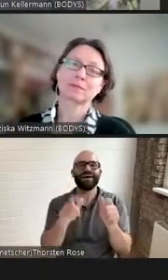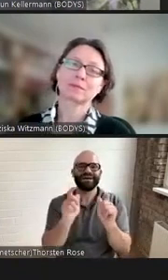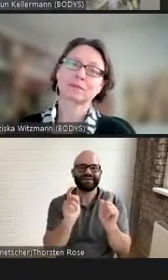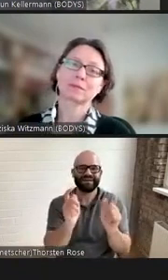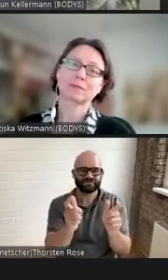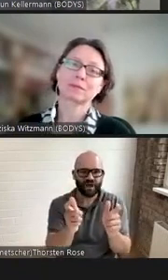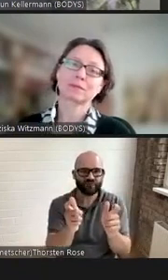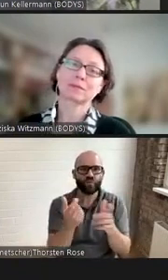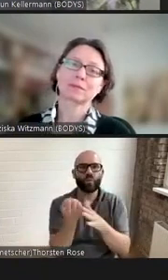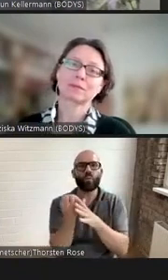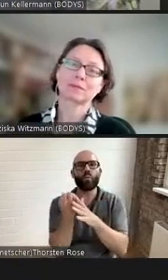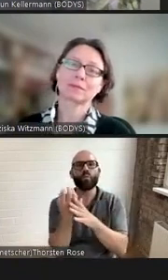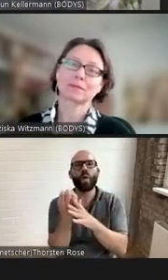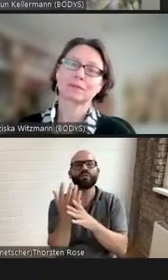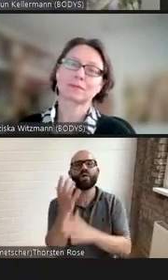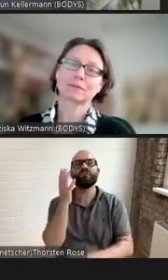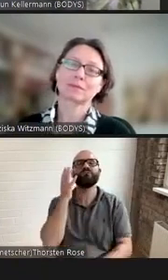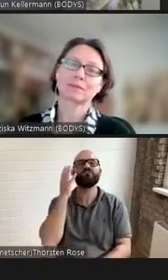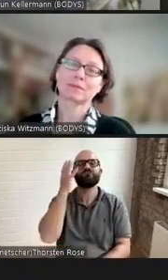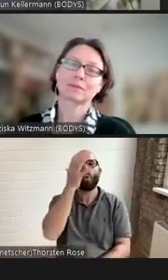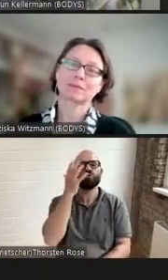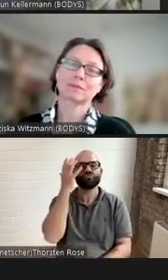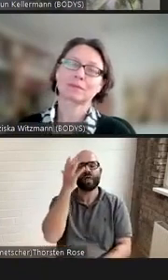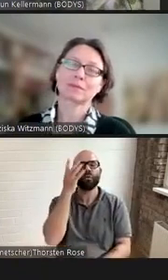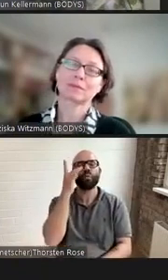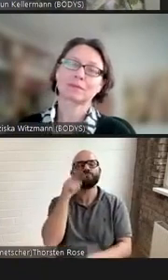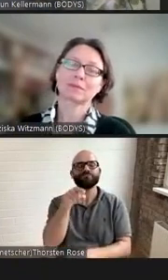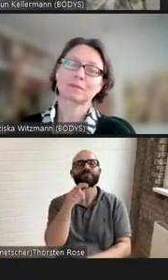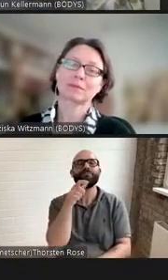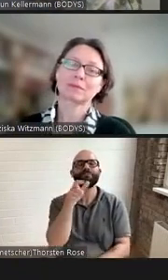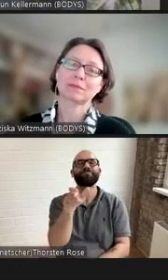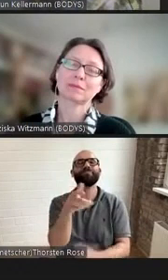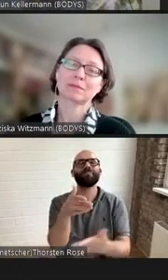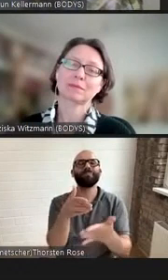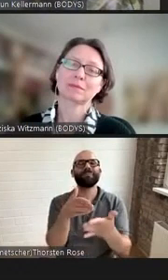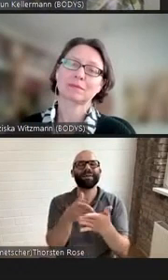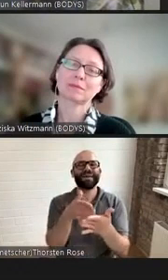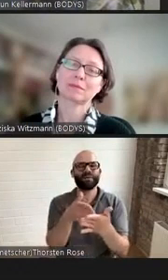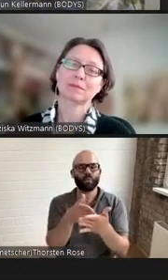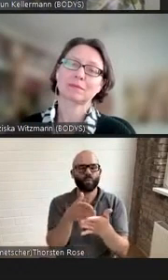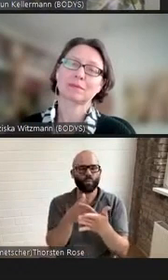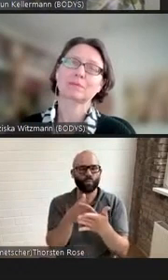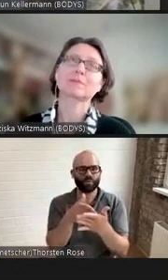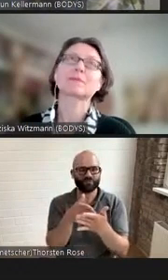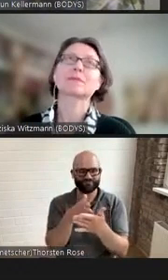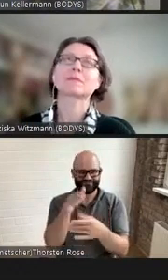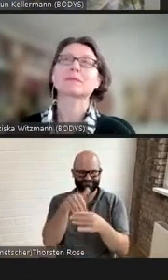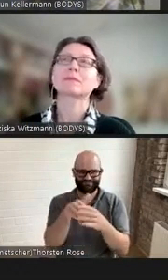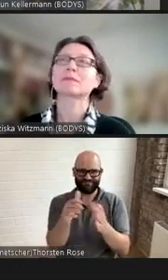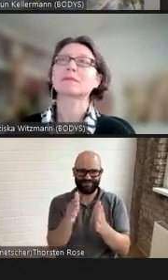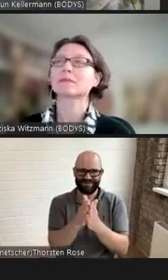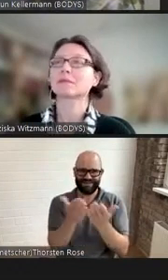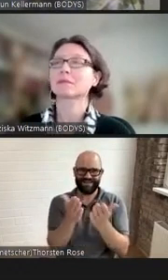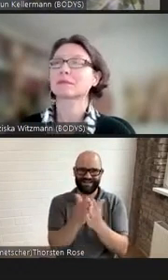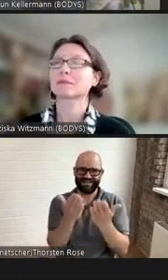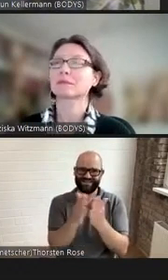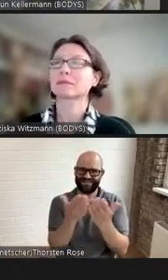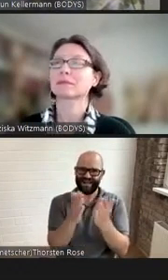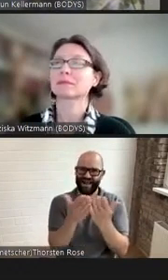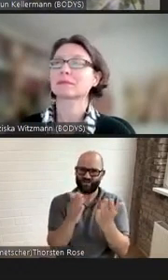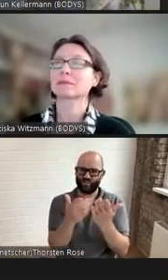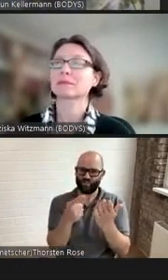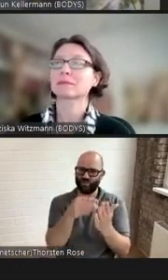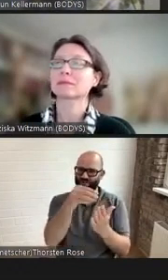Vorstellungen von Behinderung die innerhalb der Literatur verhandelt